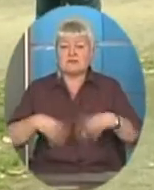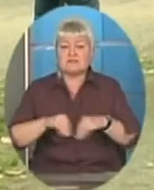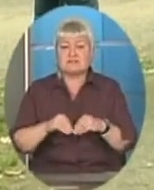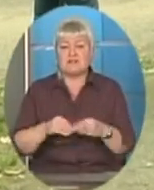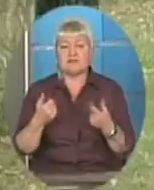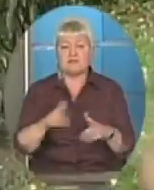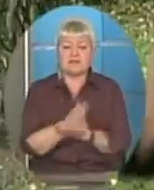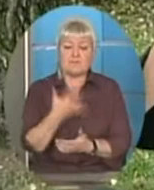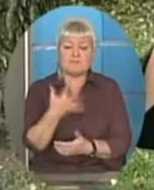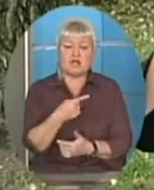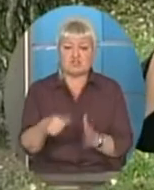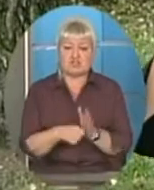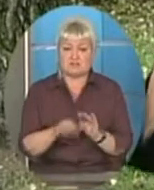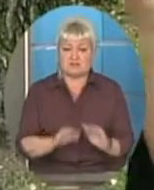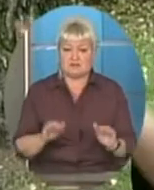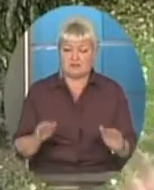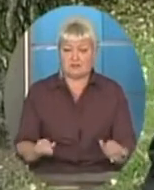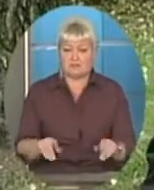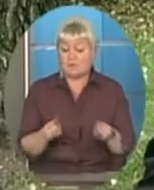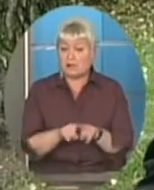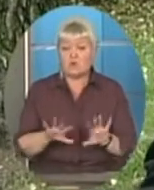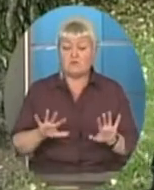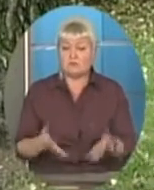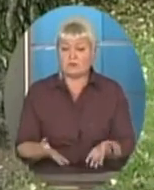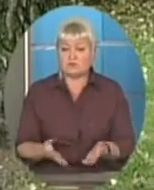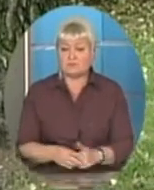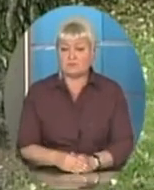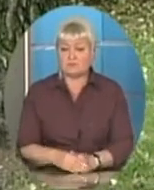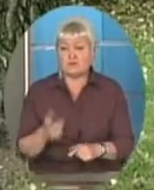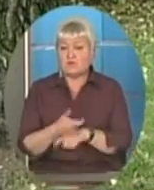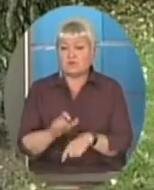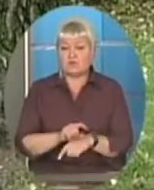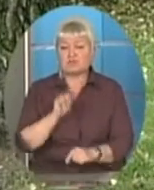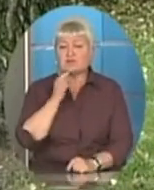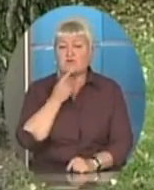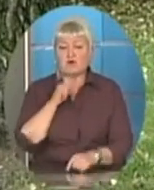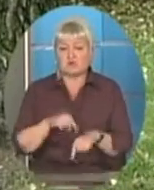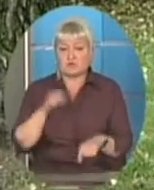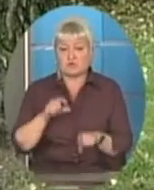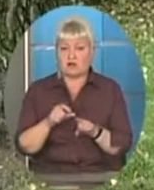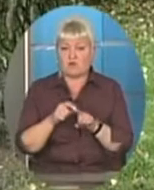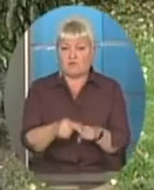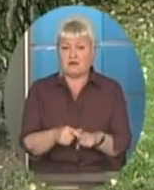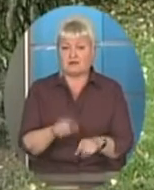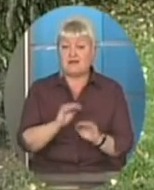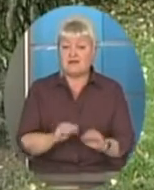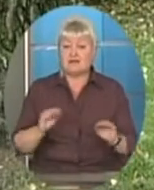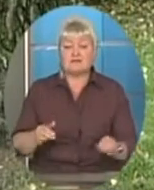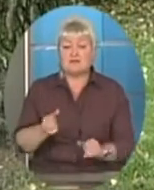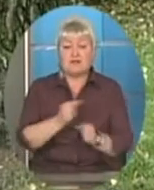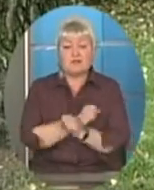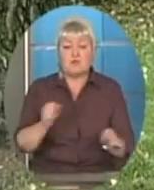5-6 дітей. Ну і в такому випадку дуже важко якось реагувати, тому що дітей не можна